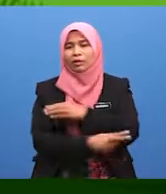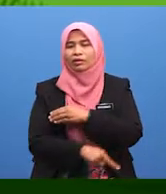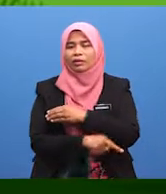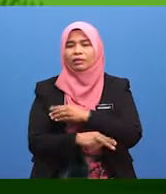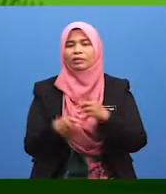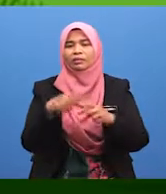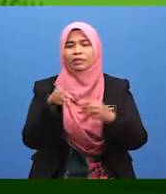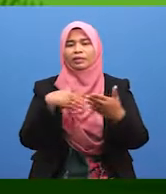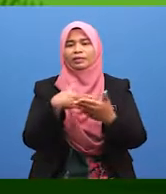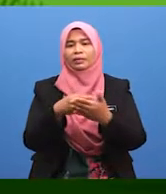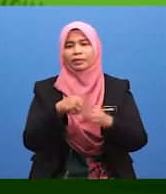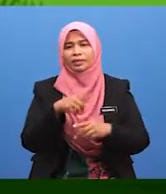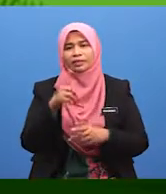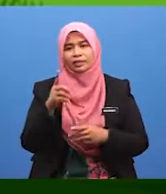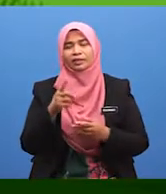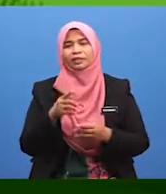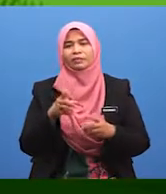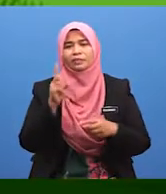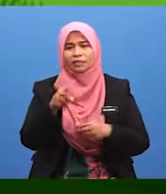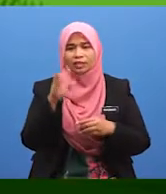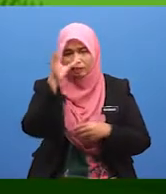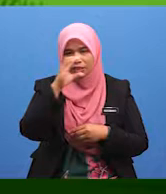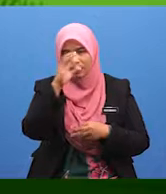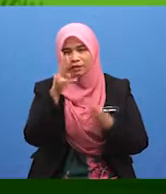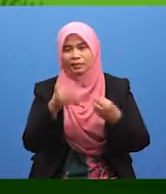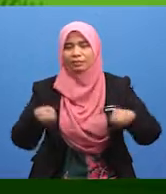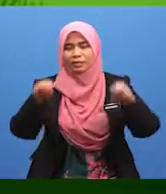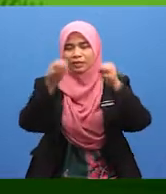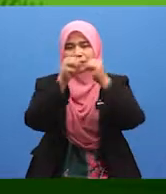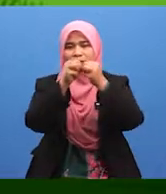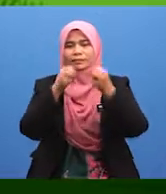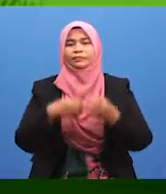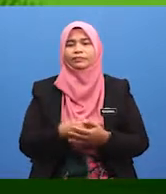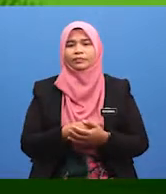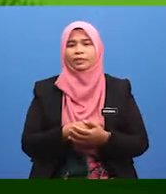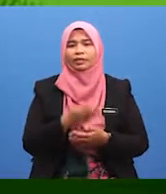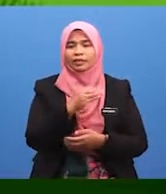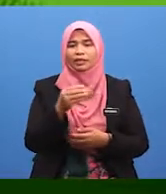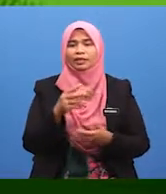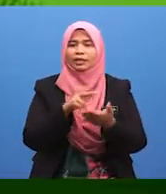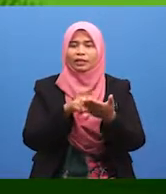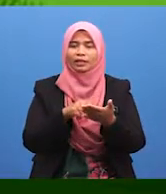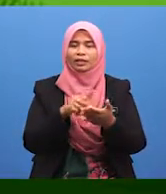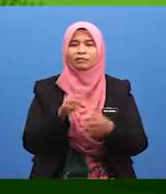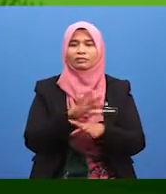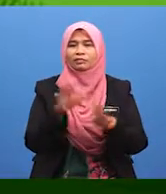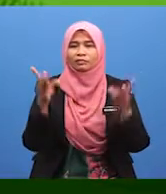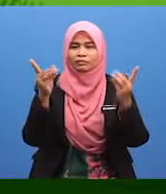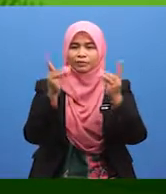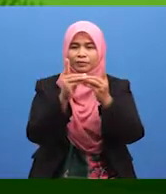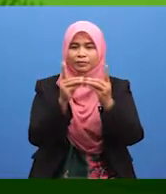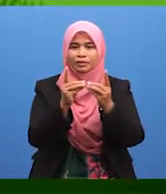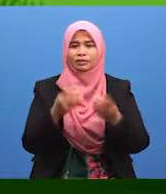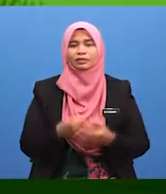Kamu bila sampai saja di sana, mesti mencari masjid. Dan kadang-kadang mencari masjid, tidak